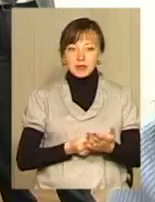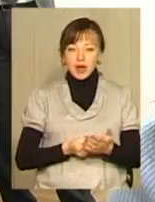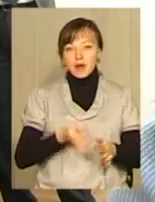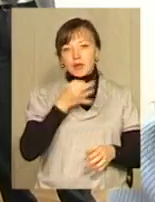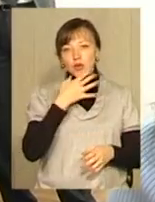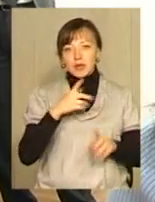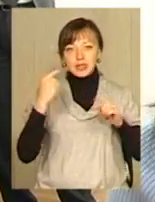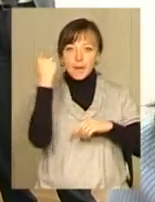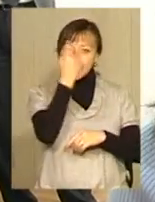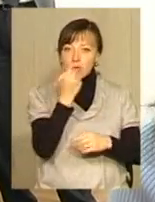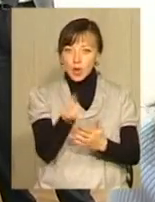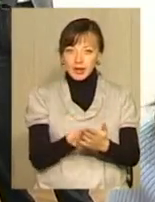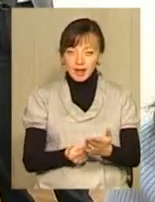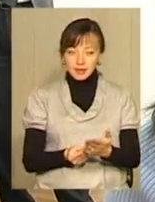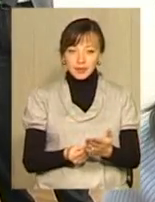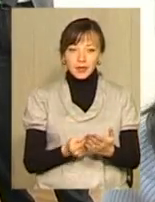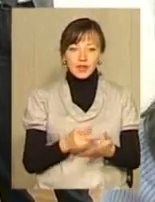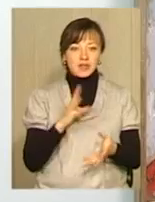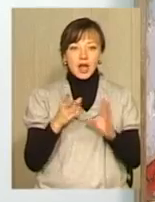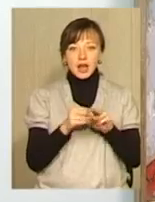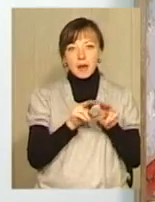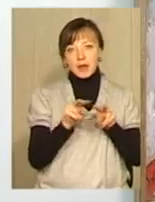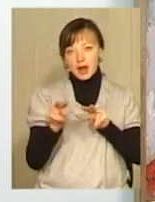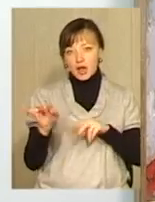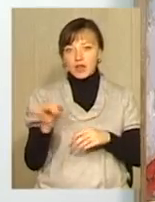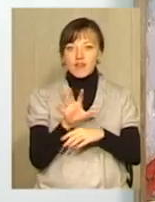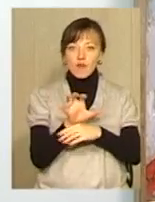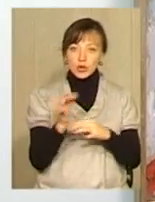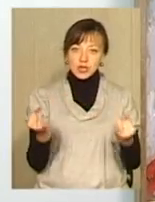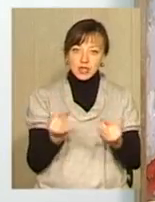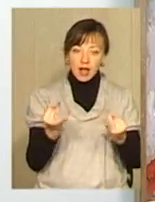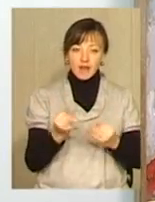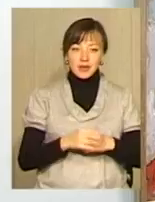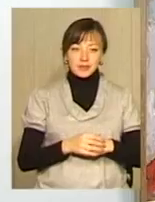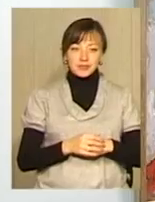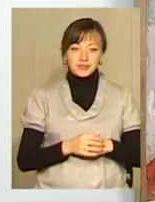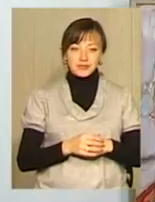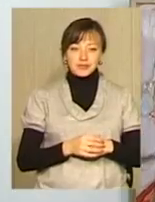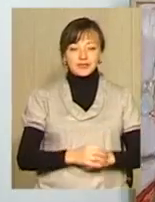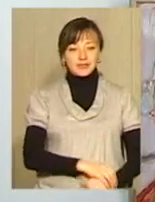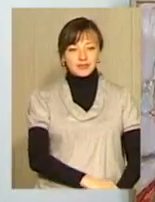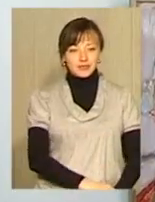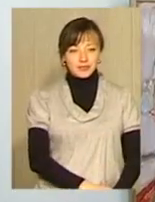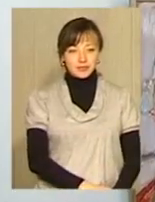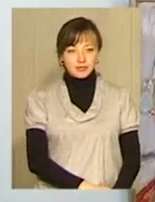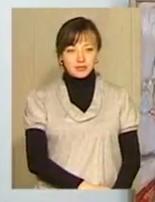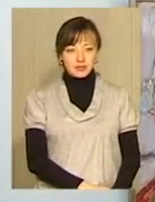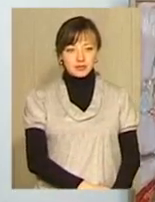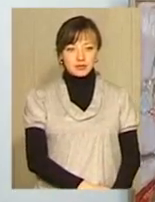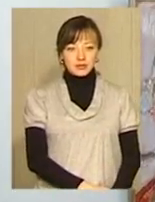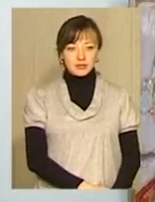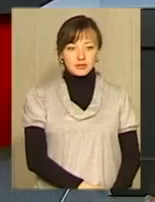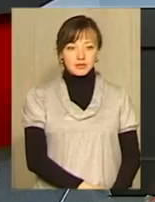подобаються портрети. Взагалі я тут переглянула і фото дуже цікаві. Юлія Астафурова, Олександр Галян для Подільської